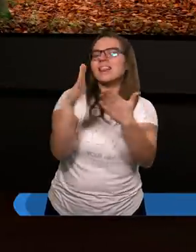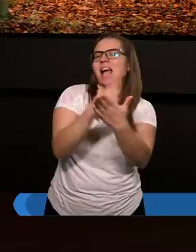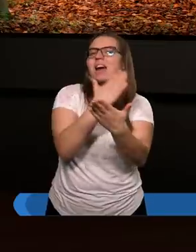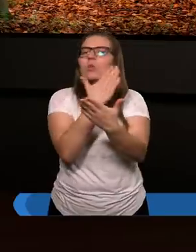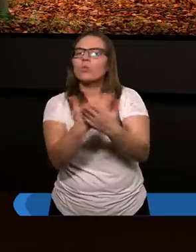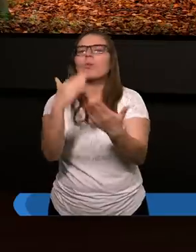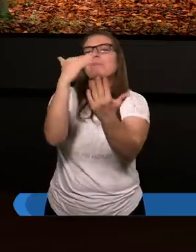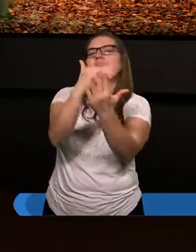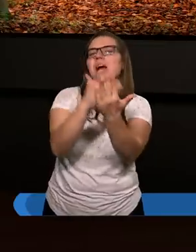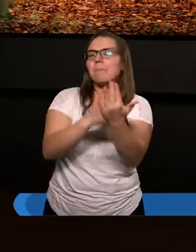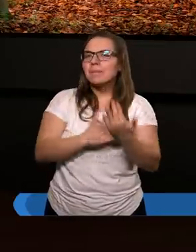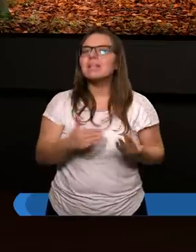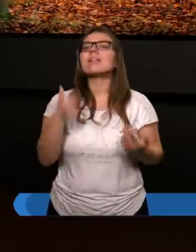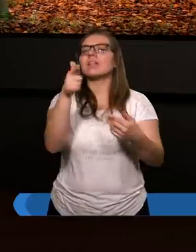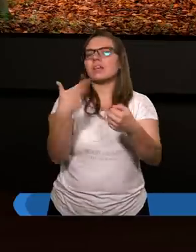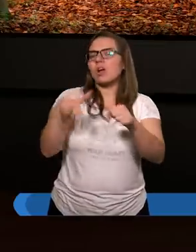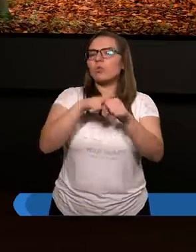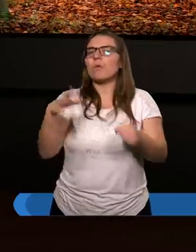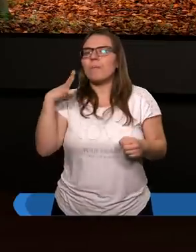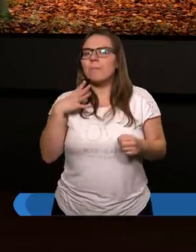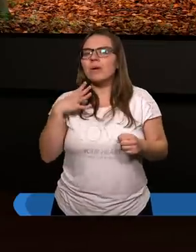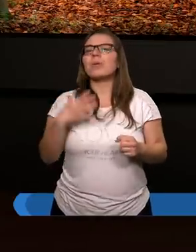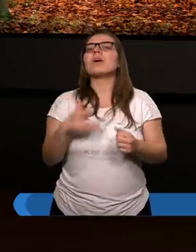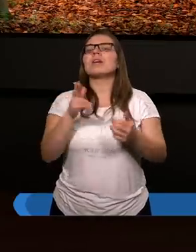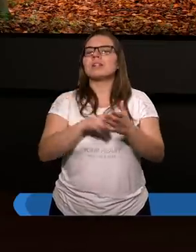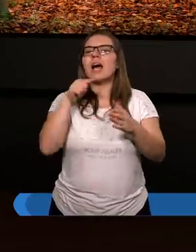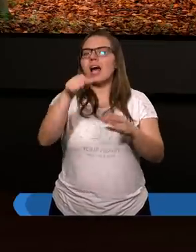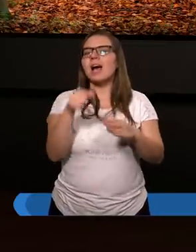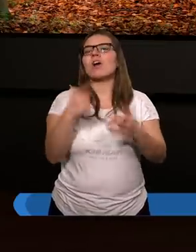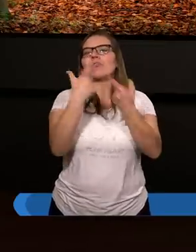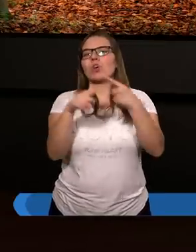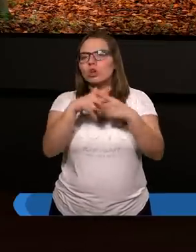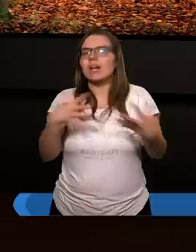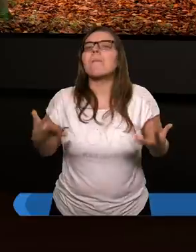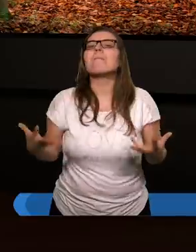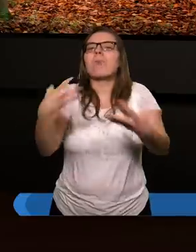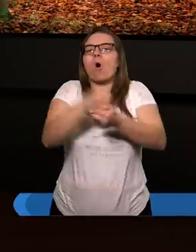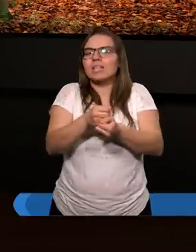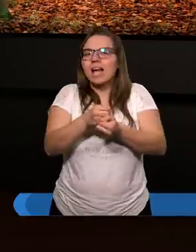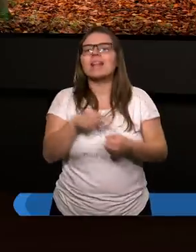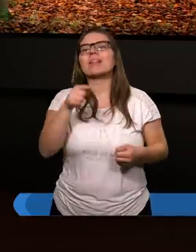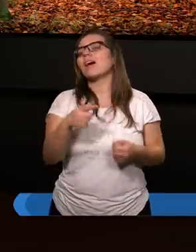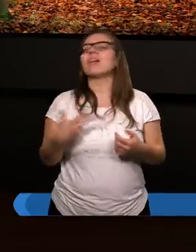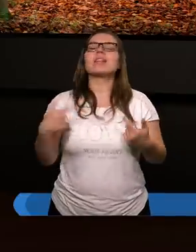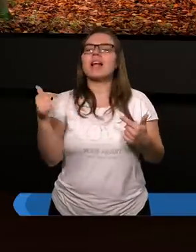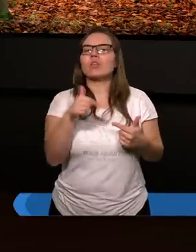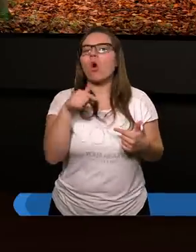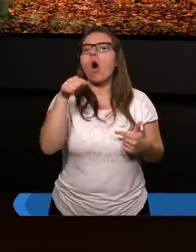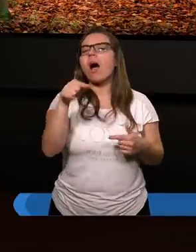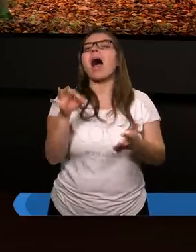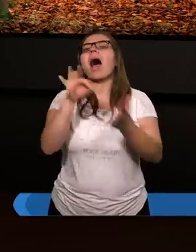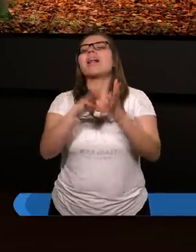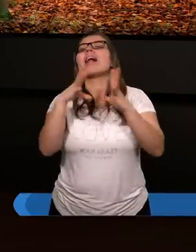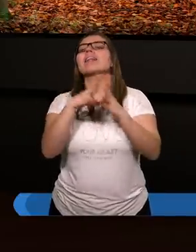przepisy, te, które były na tym zjeździe kościoła podjęte. Nie dotyczyły one